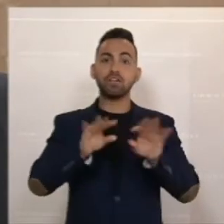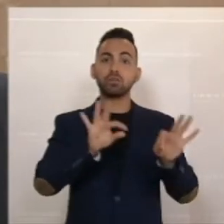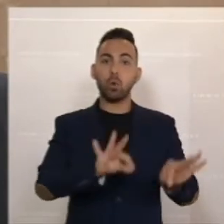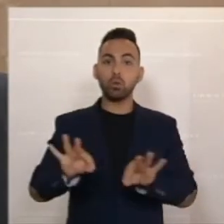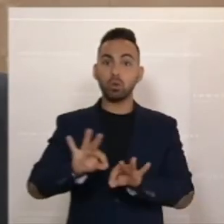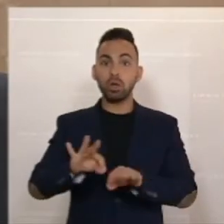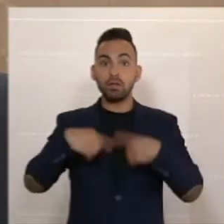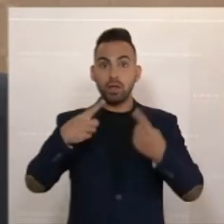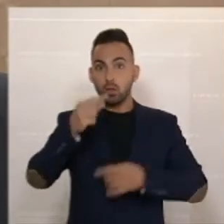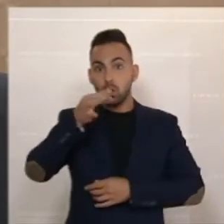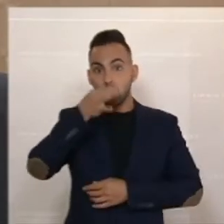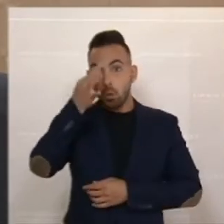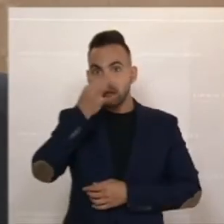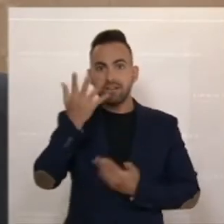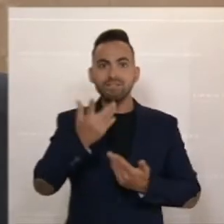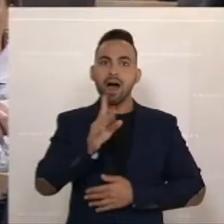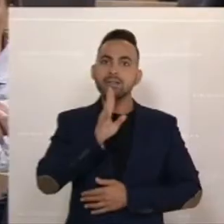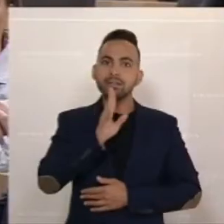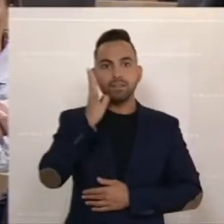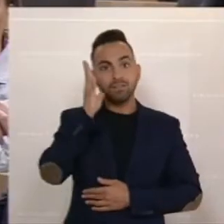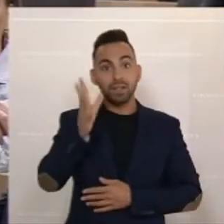benäugert, was dann tatsächlich folgt.